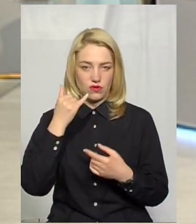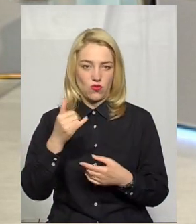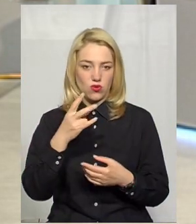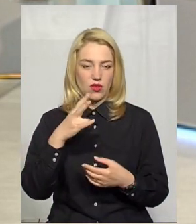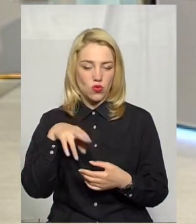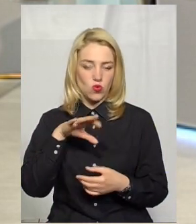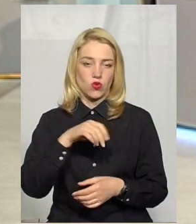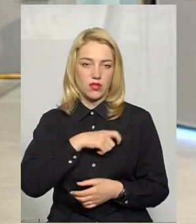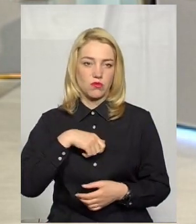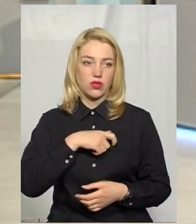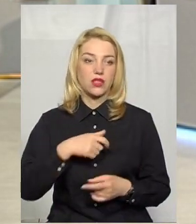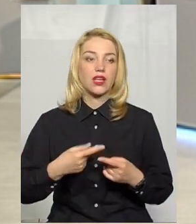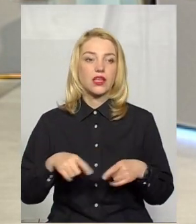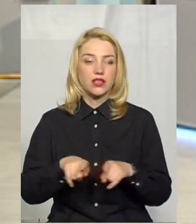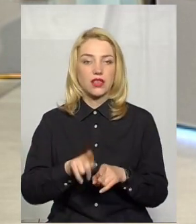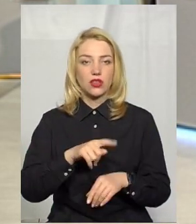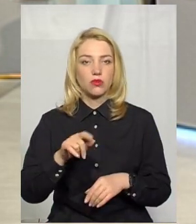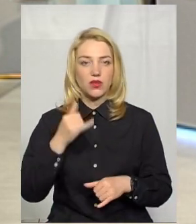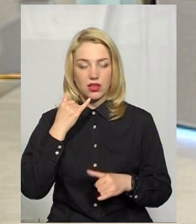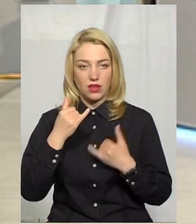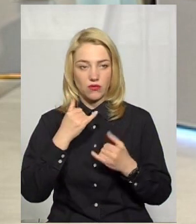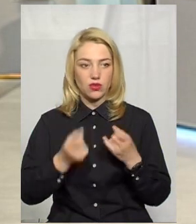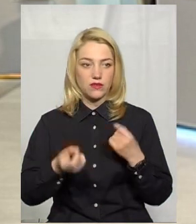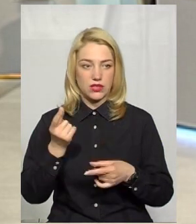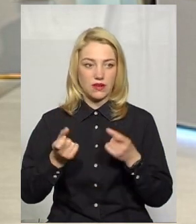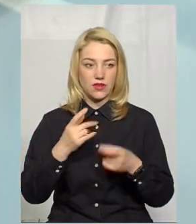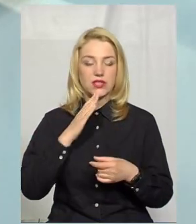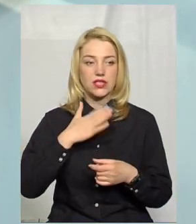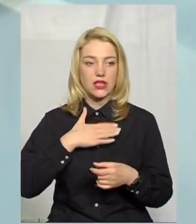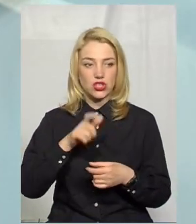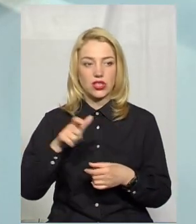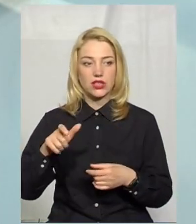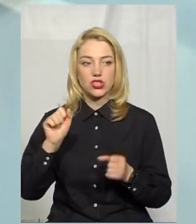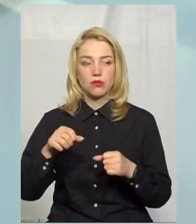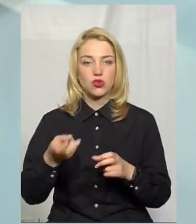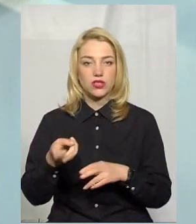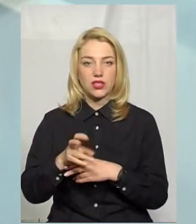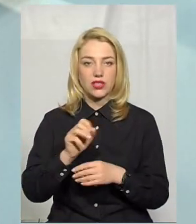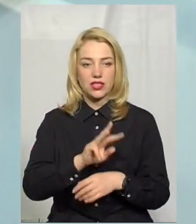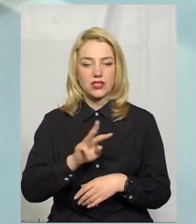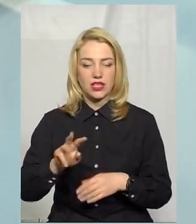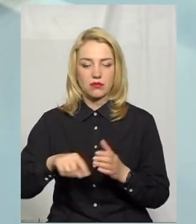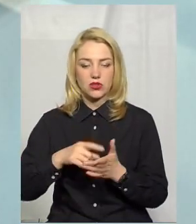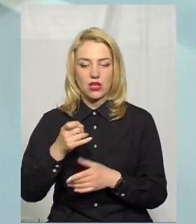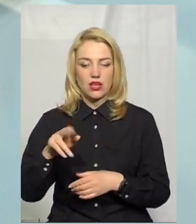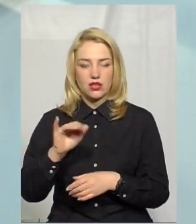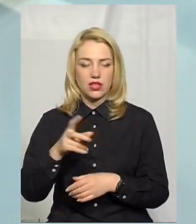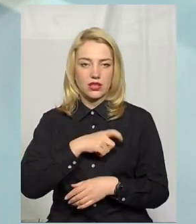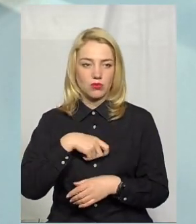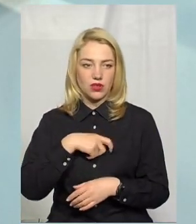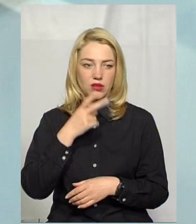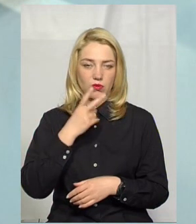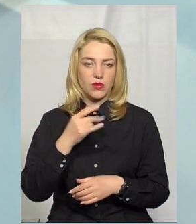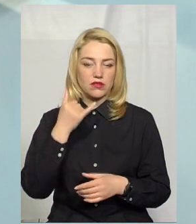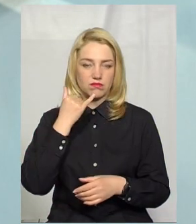напряму зв'язок до нього. І такі номери телефонів з'явились, тобто наші глядачі можуть зайти на сайт міської ради, відкрити вкладку депутати і побачити,